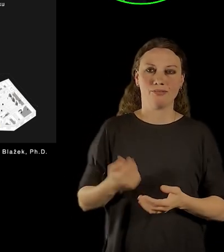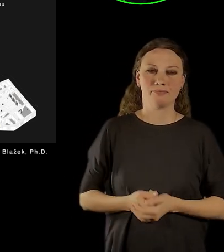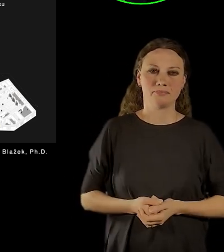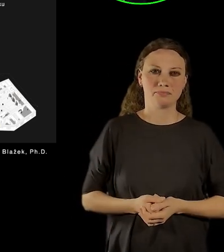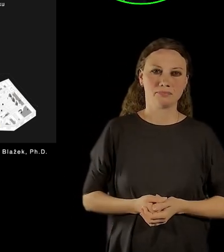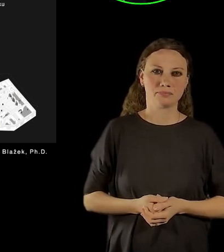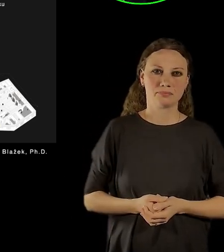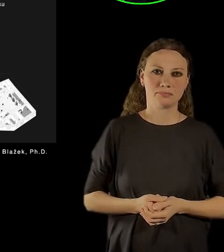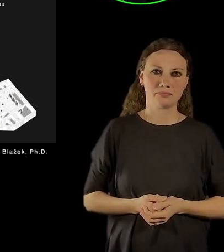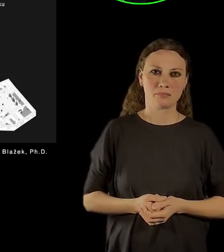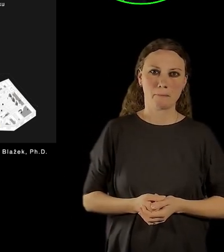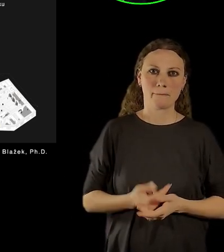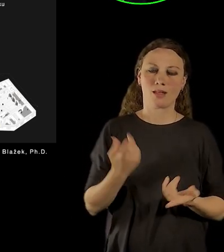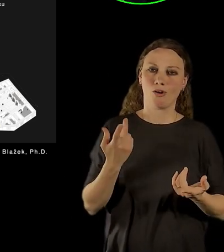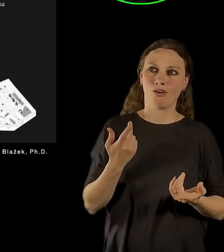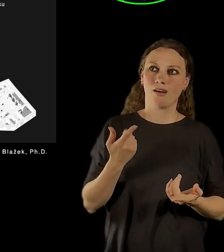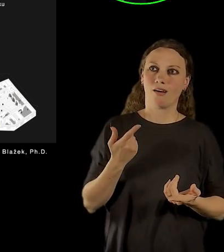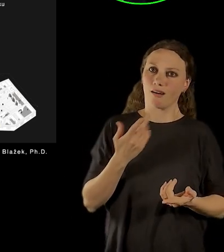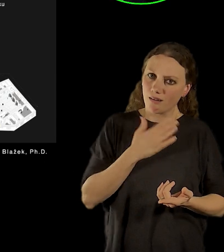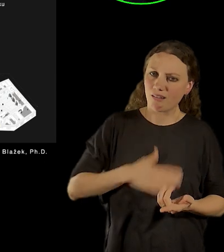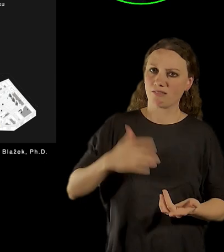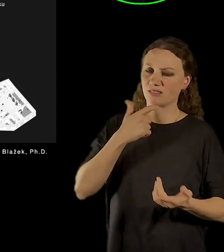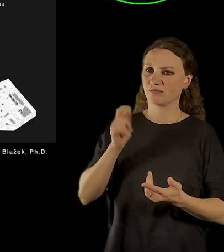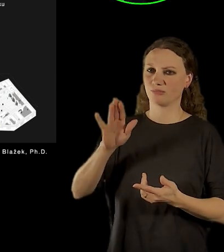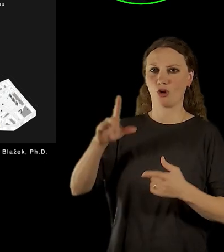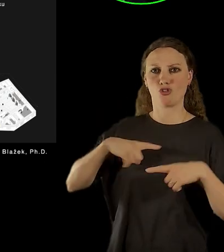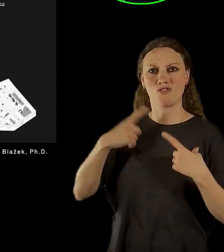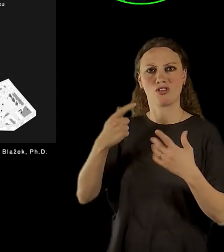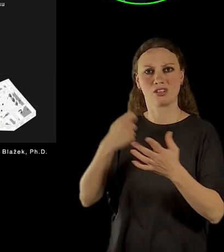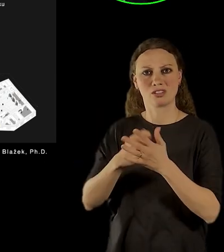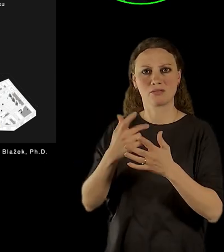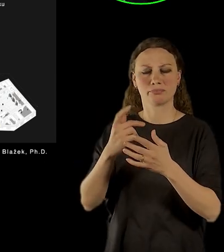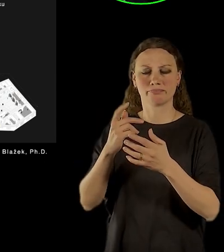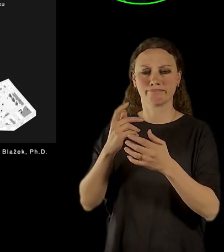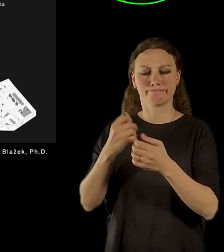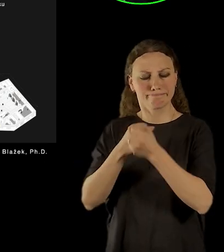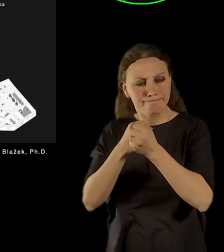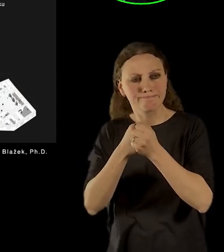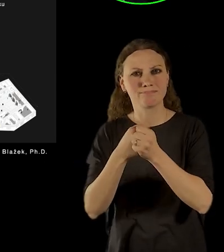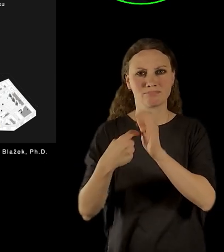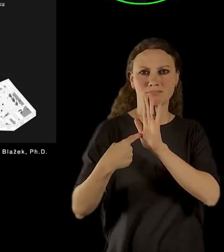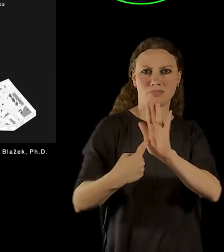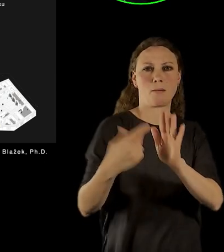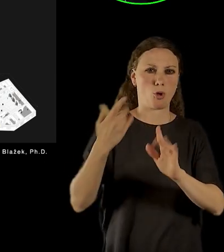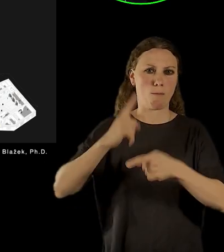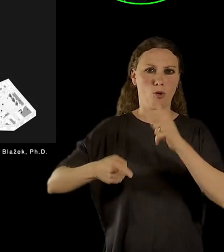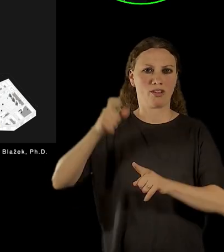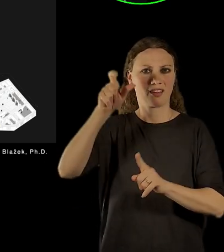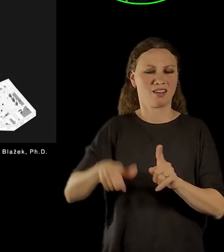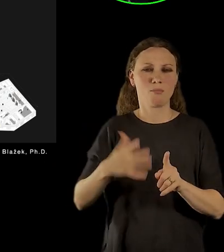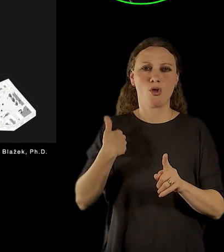vlastně jako možná i marný boj některých těch demokratických politiků před únorem 48.